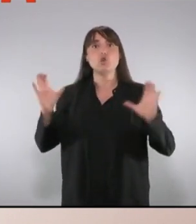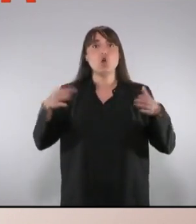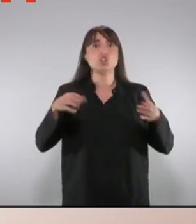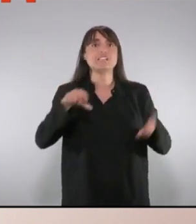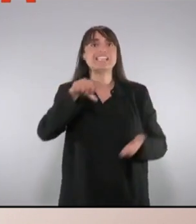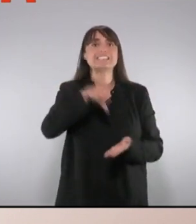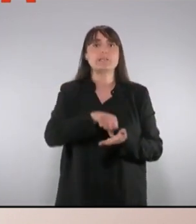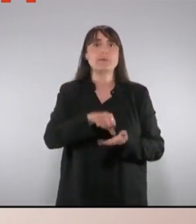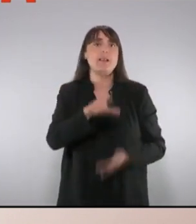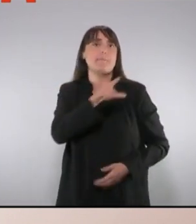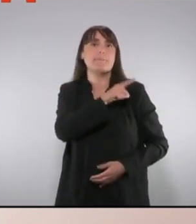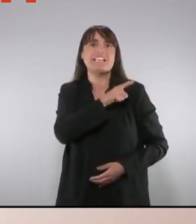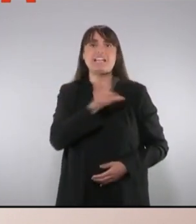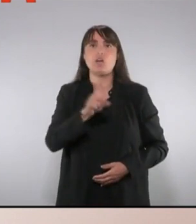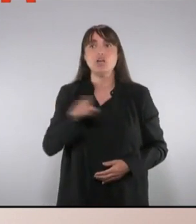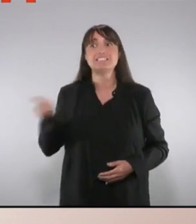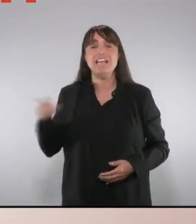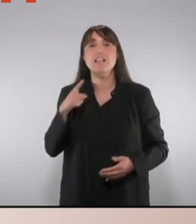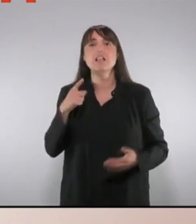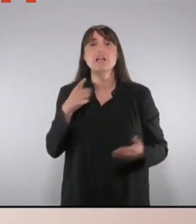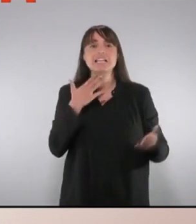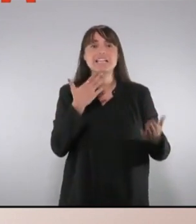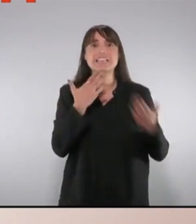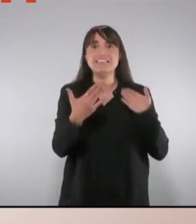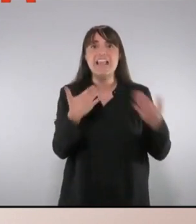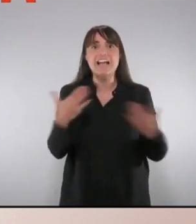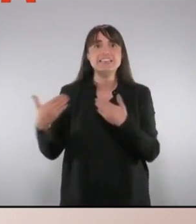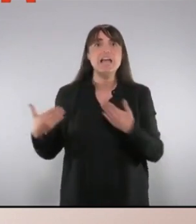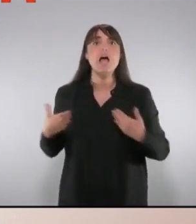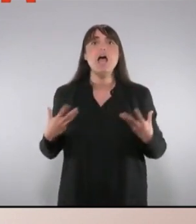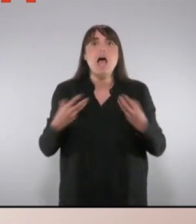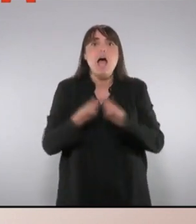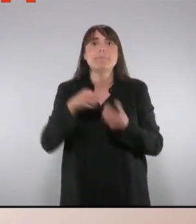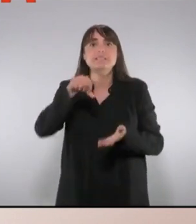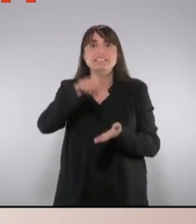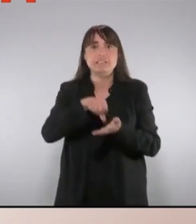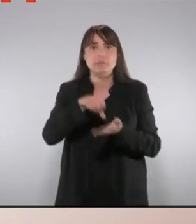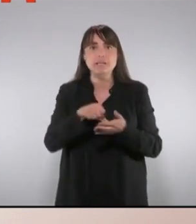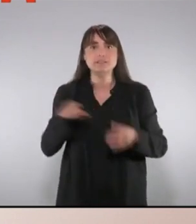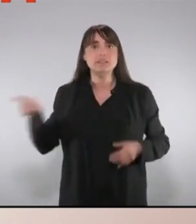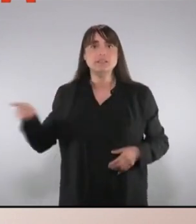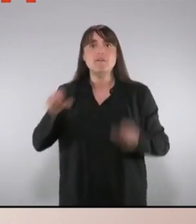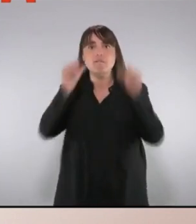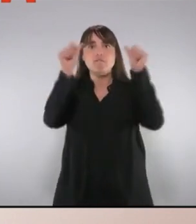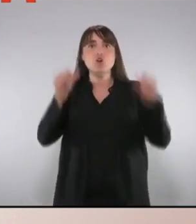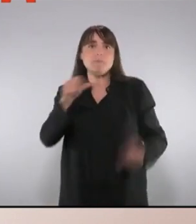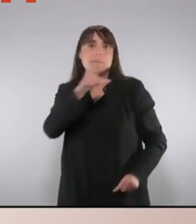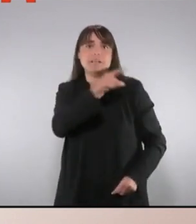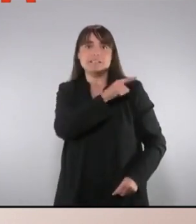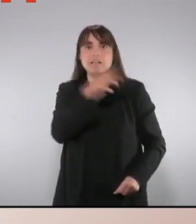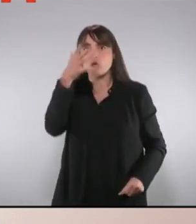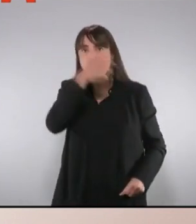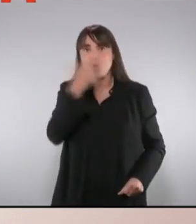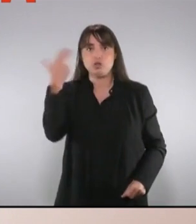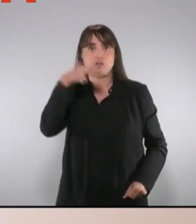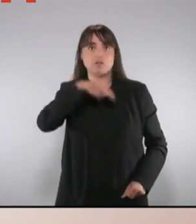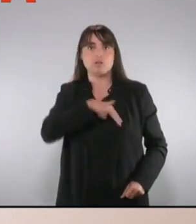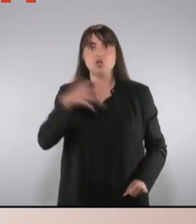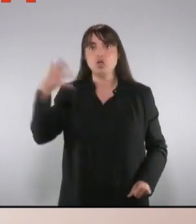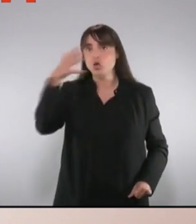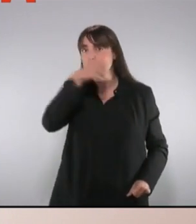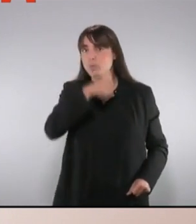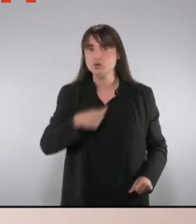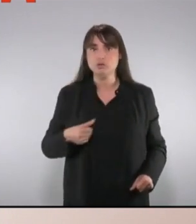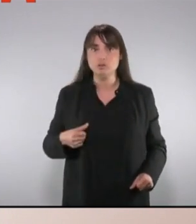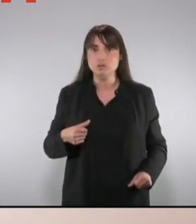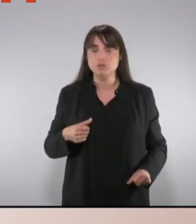que tracta amb civils. No pot tendir a una assimilació ni de tàctiques militars ni d'armaments amb ús o